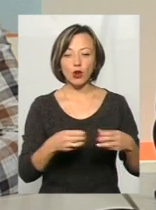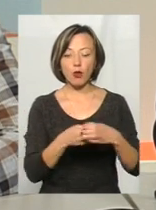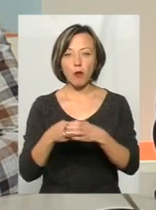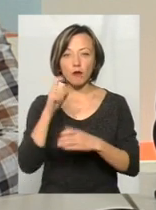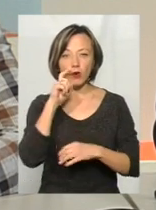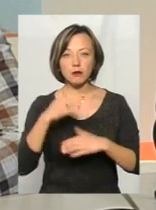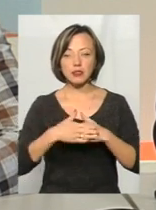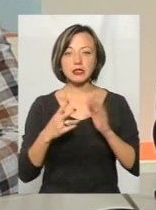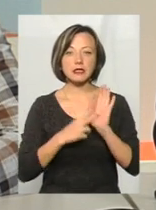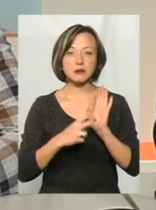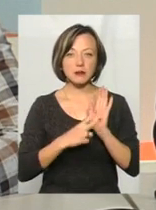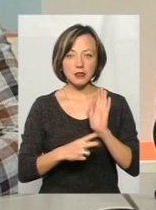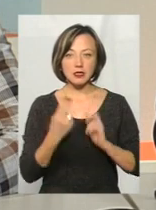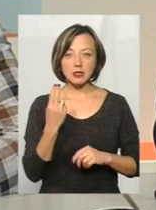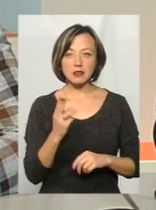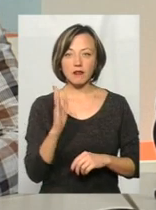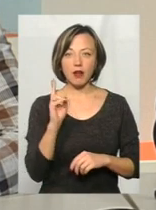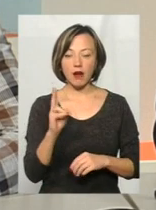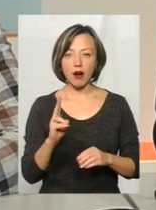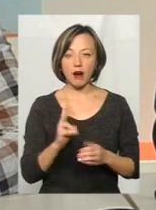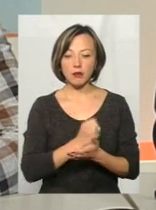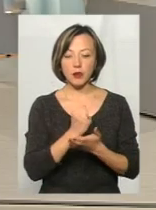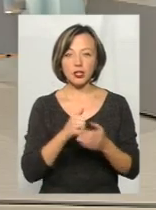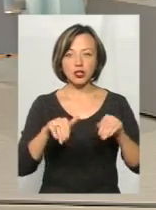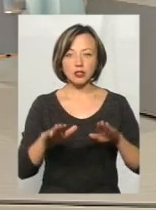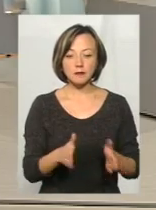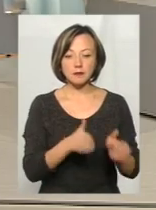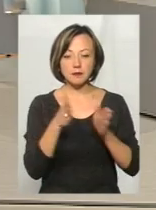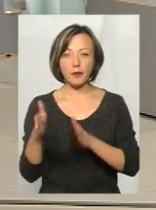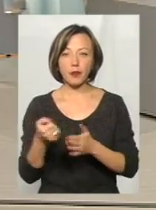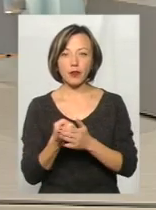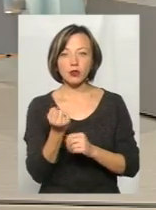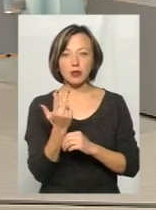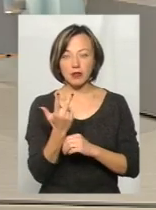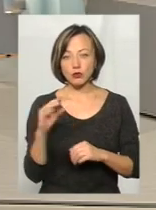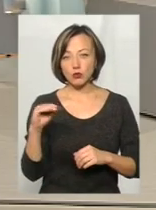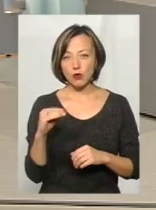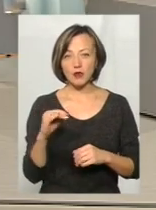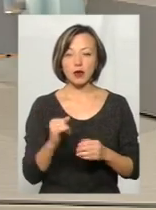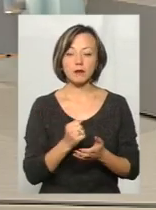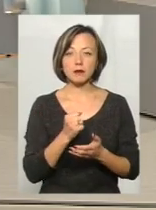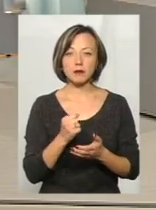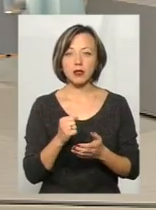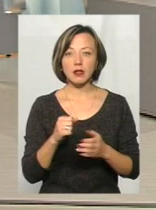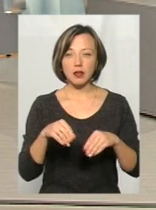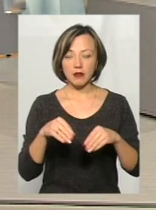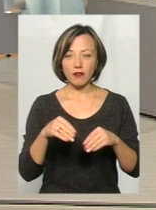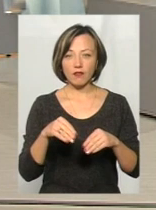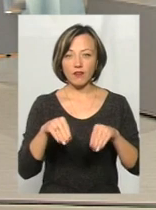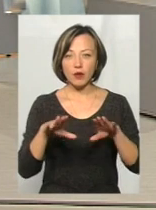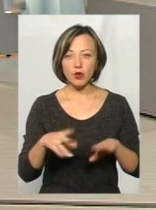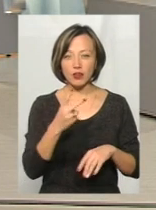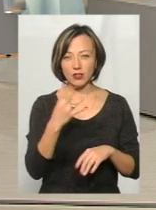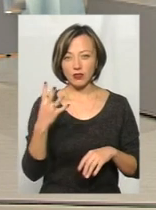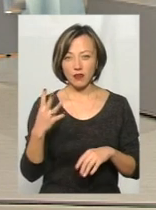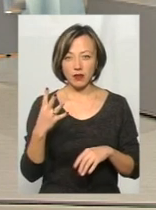ще близько 70, ЦВК прийняло рішення відтермінувати до 13 і призначити вибори на 24, а